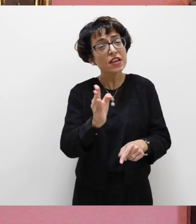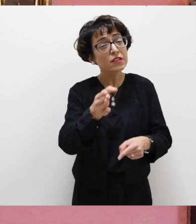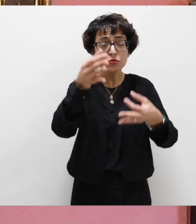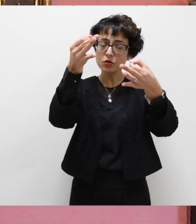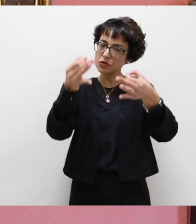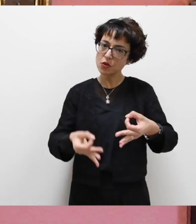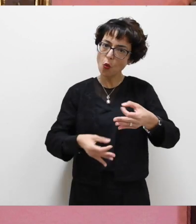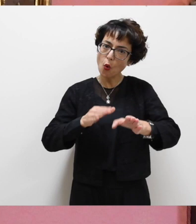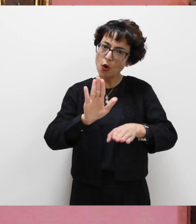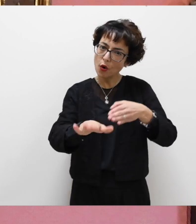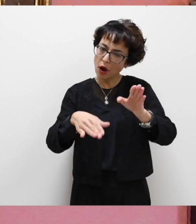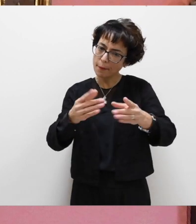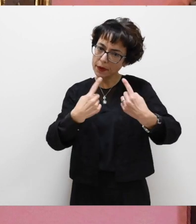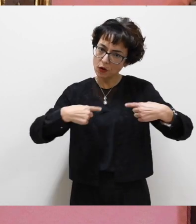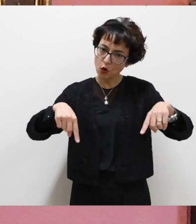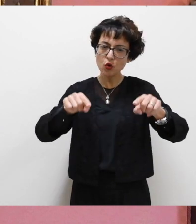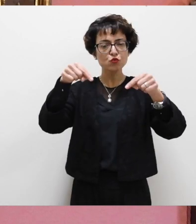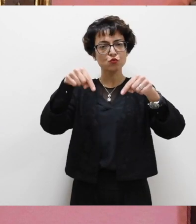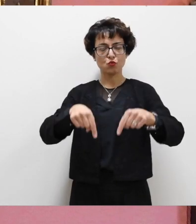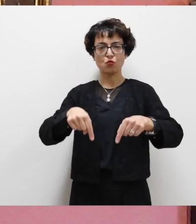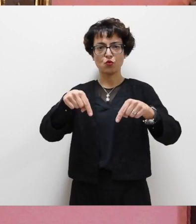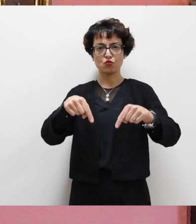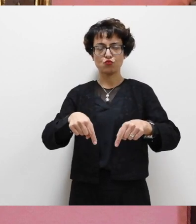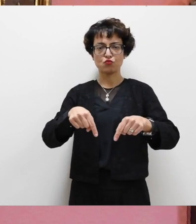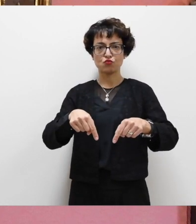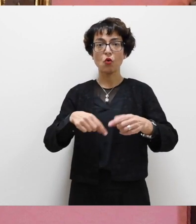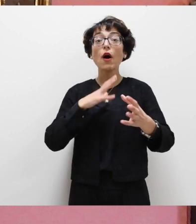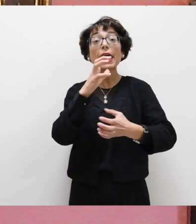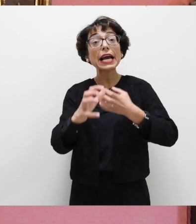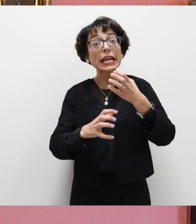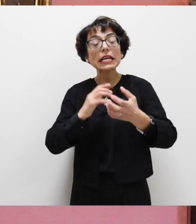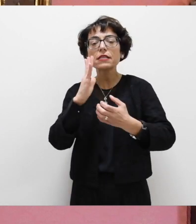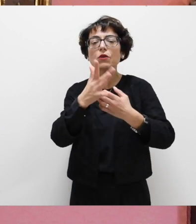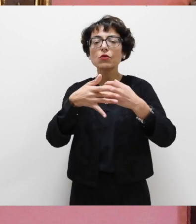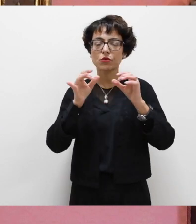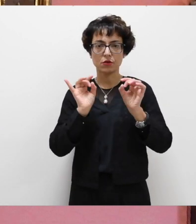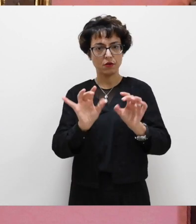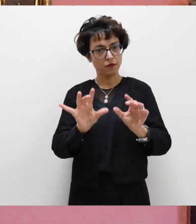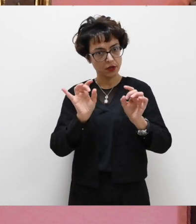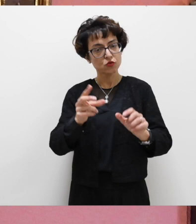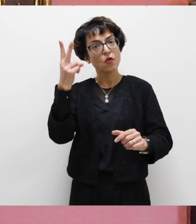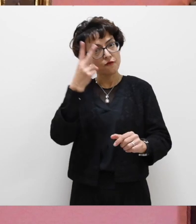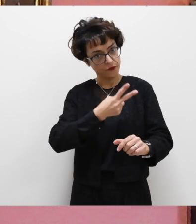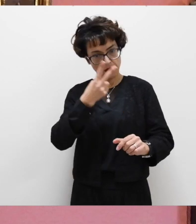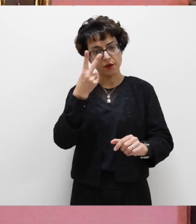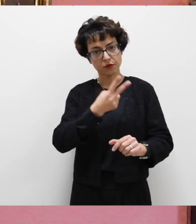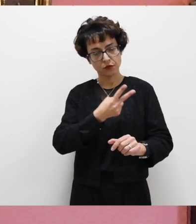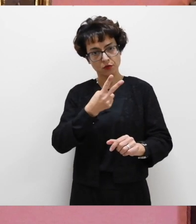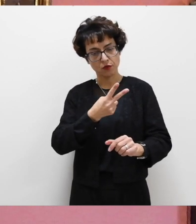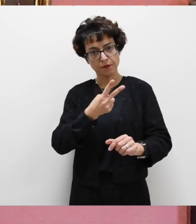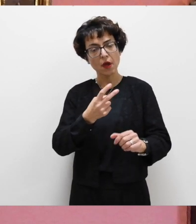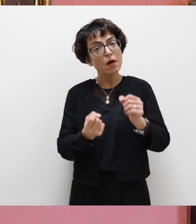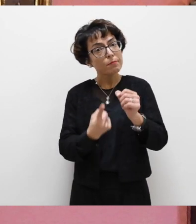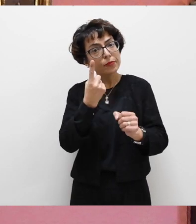una direzione sicura al nostro cammino di quaggiù. La crisi pandemica ha senza dubbio